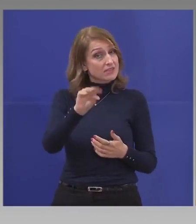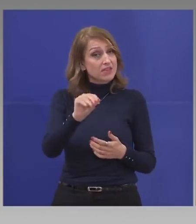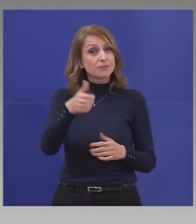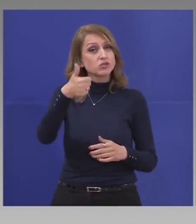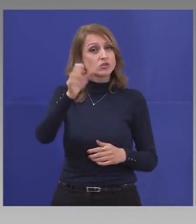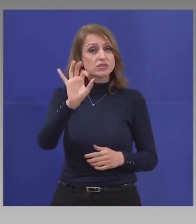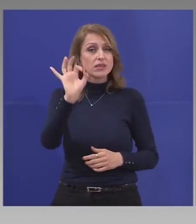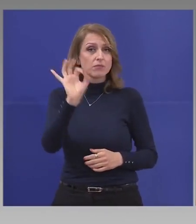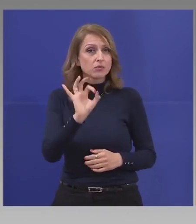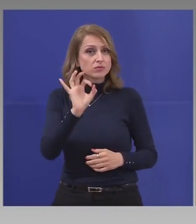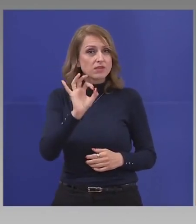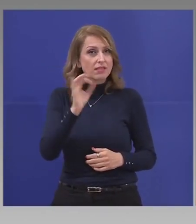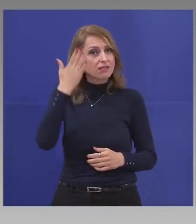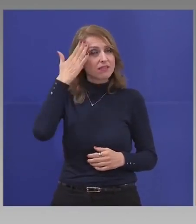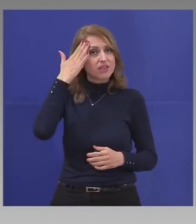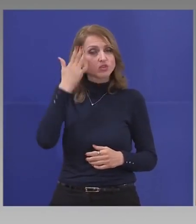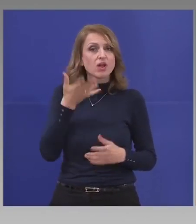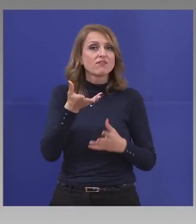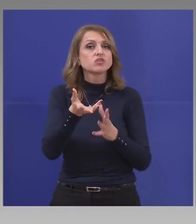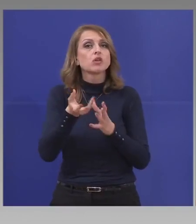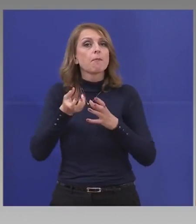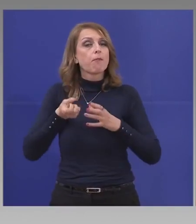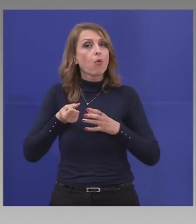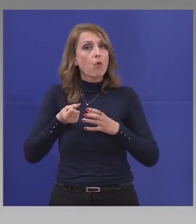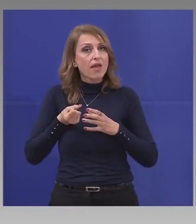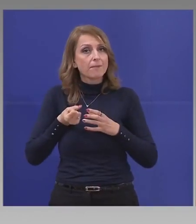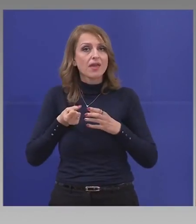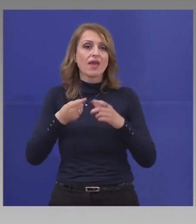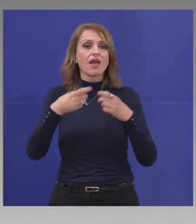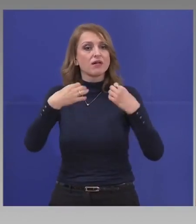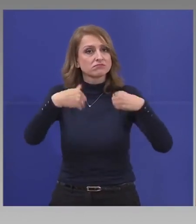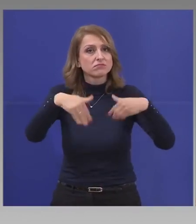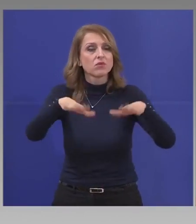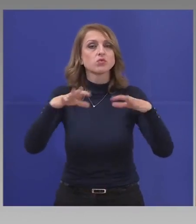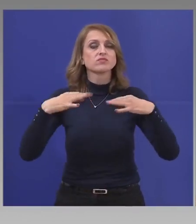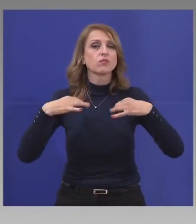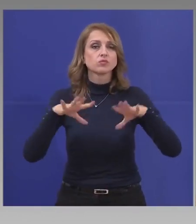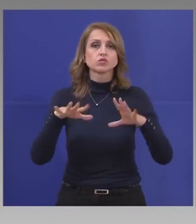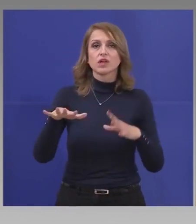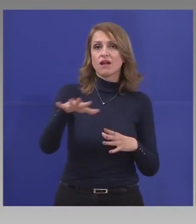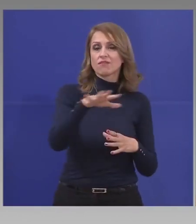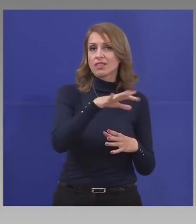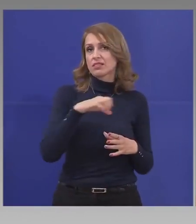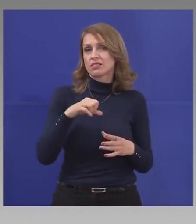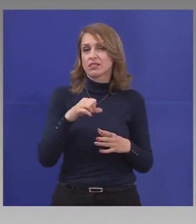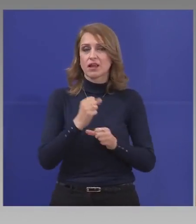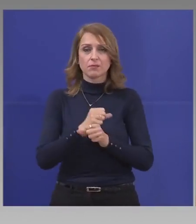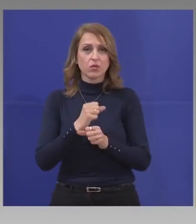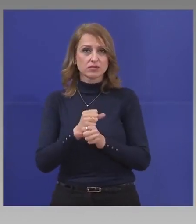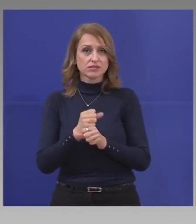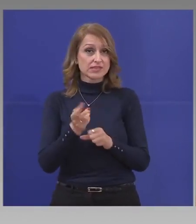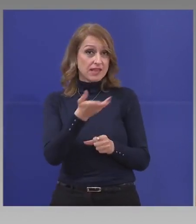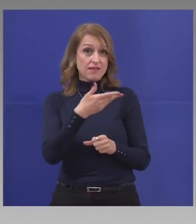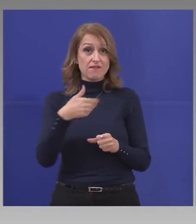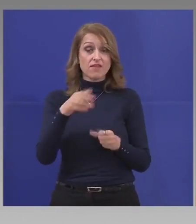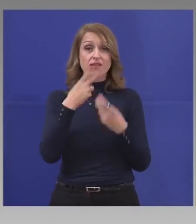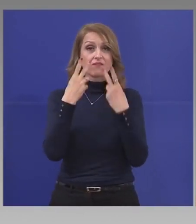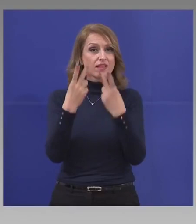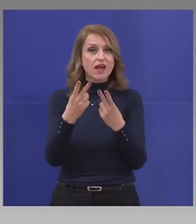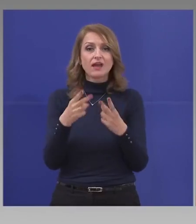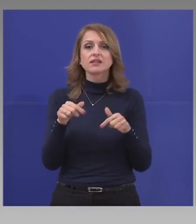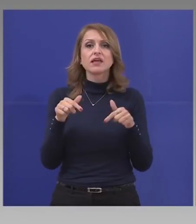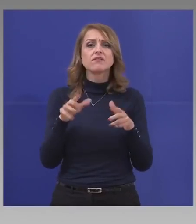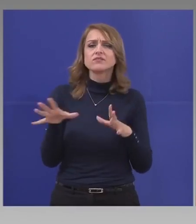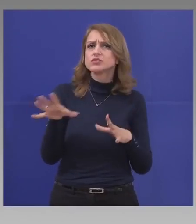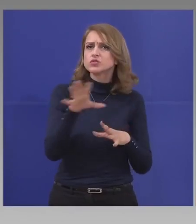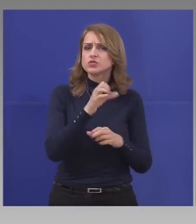град. държават. От там нататъка, аз мисля, че и тези собствените, вие ви яхте днеска, всичките работници, с ръкавици,